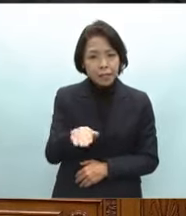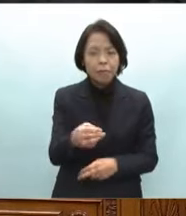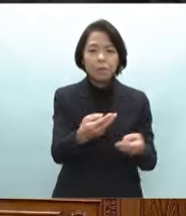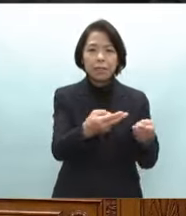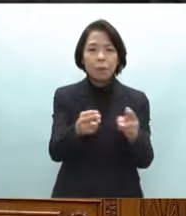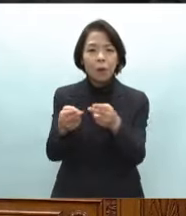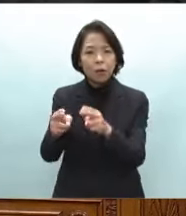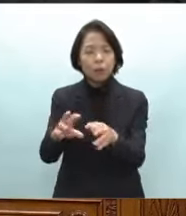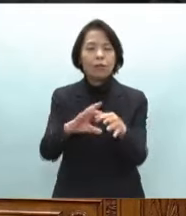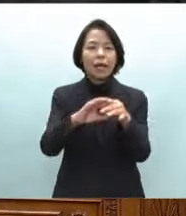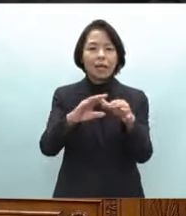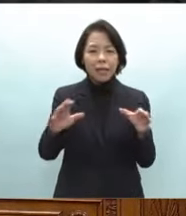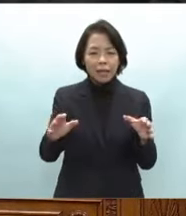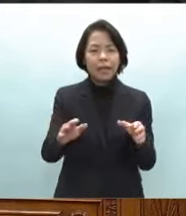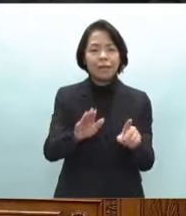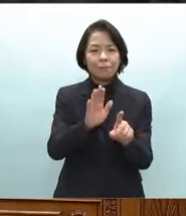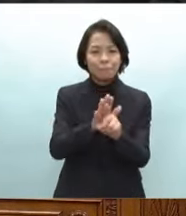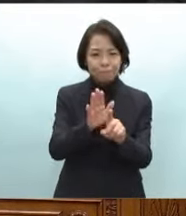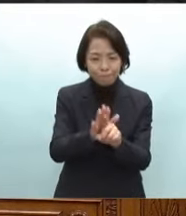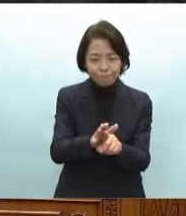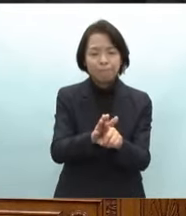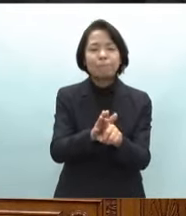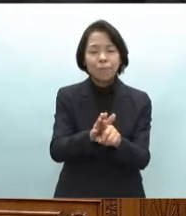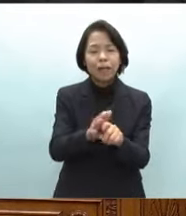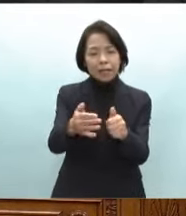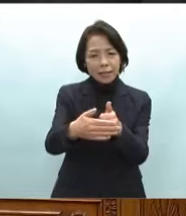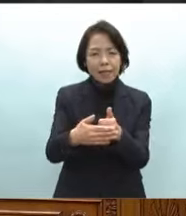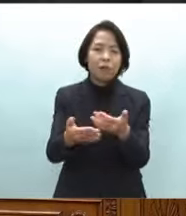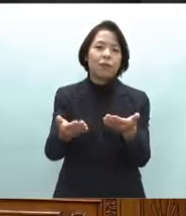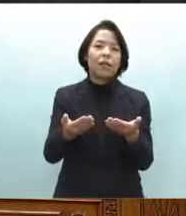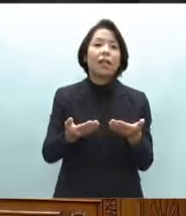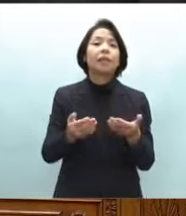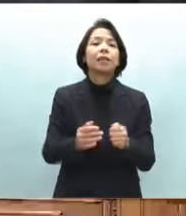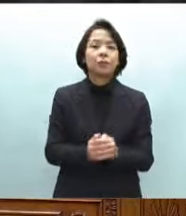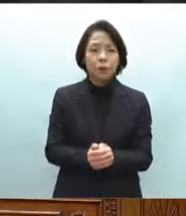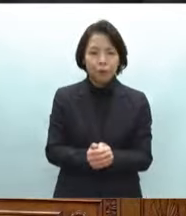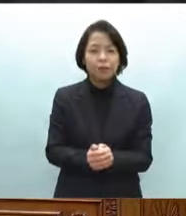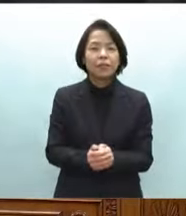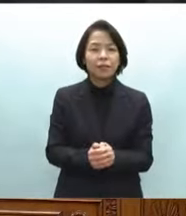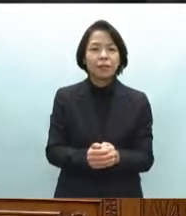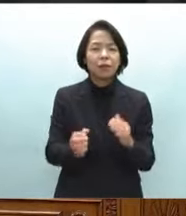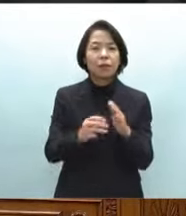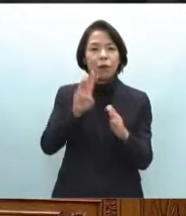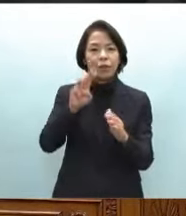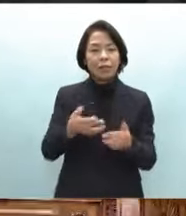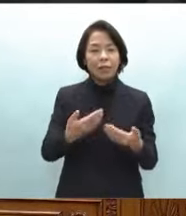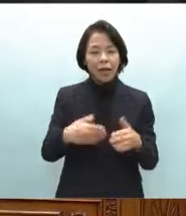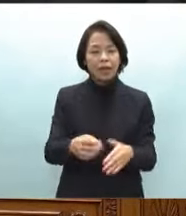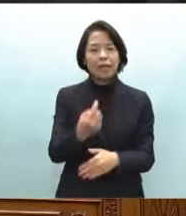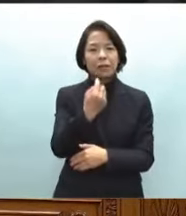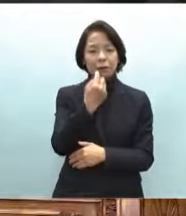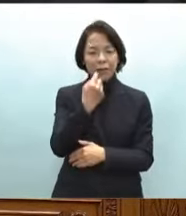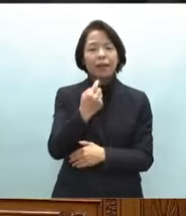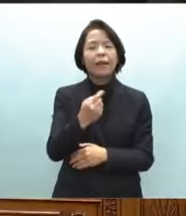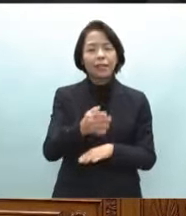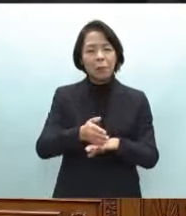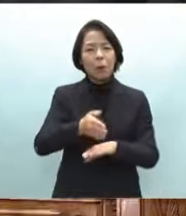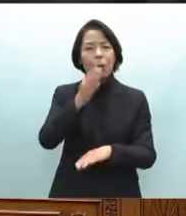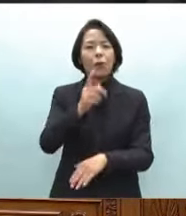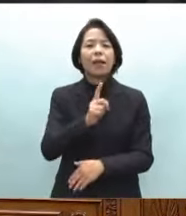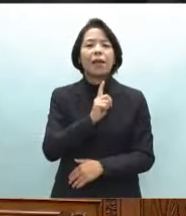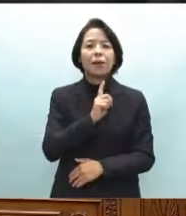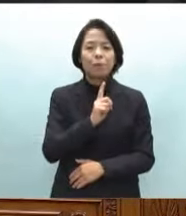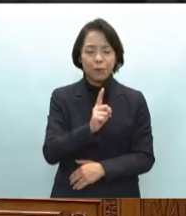えて支援の輪を広げていただいておりますことに被災権の一員として熱く熱く御礼を申し上げます誠に